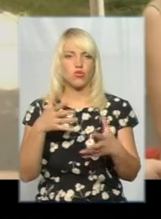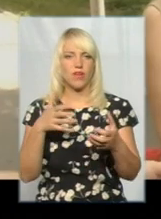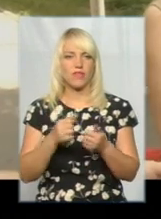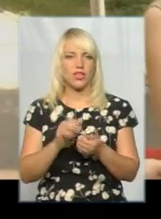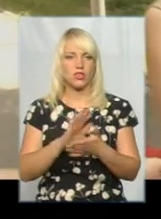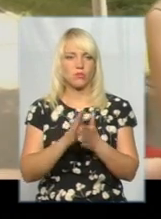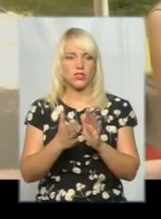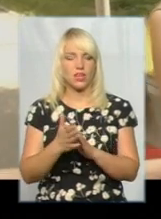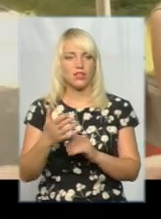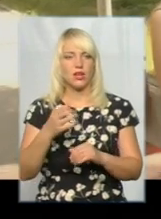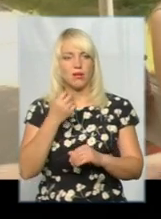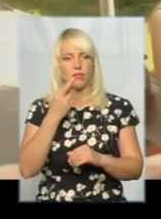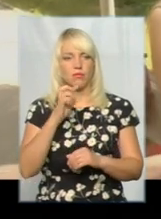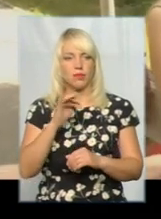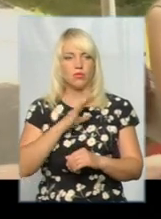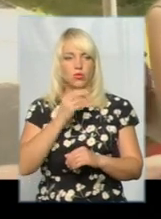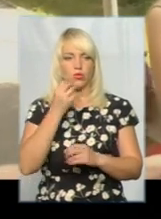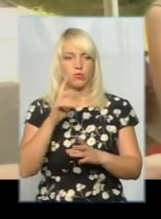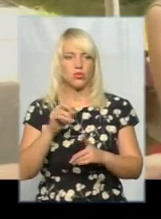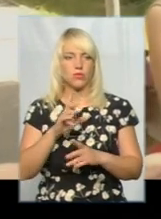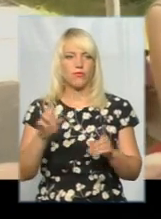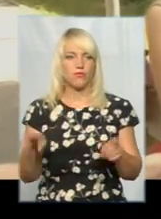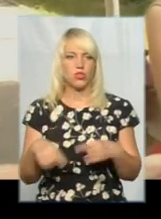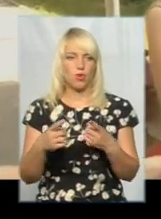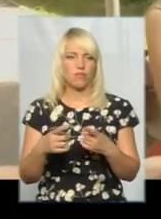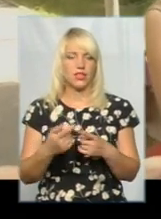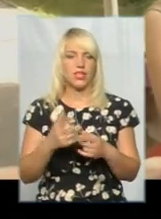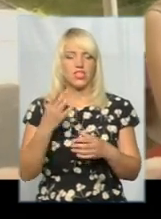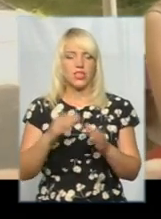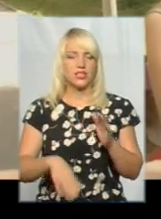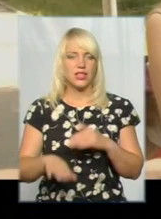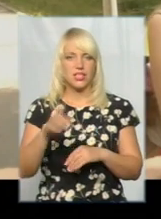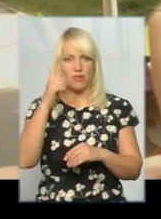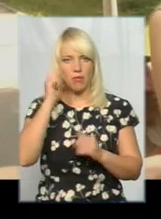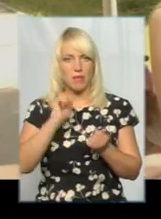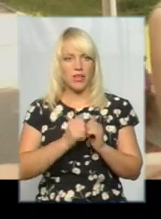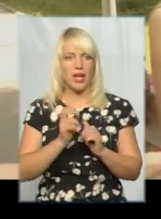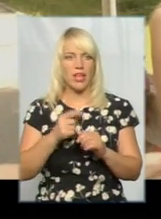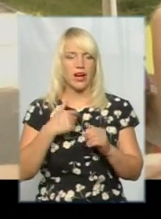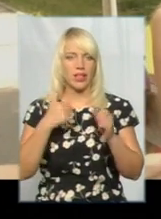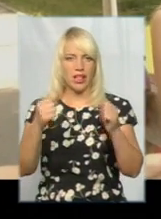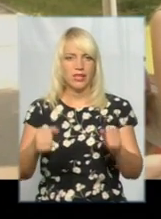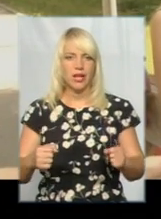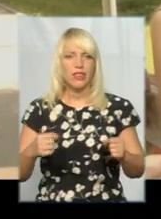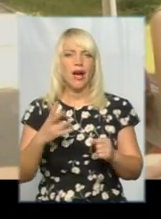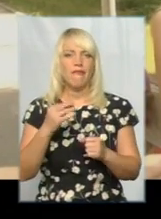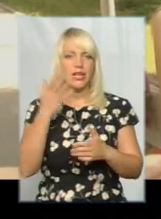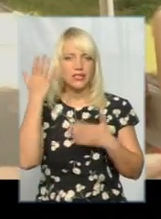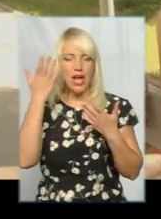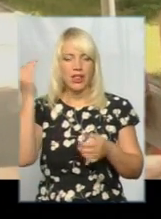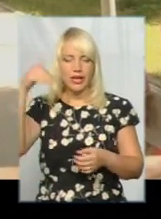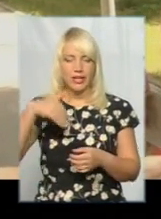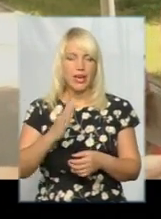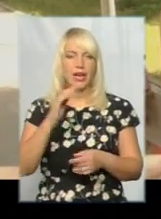Було б добре, щоб відновили. Ще з дитинства, пам'ятаю, я каталась на цих веселих гірках, такі